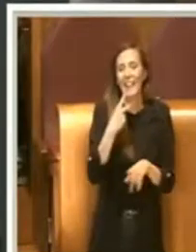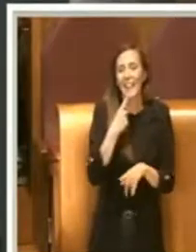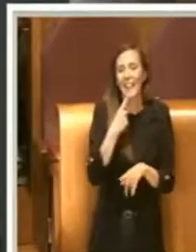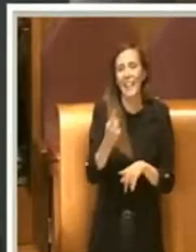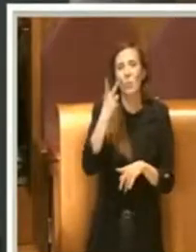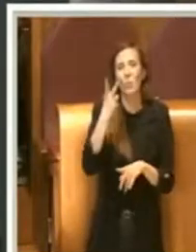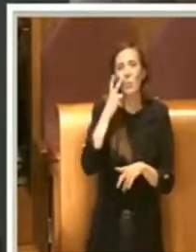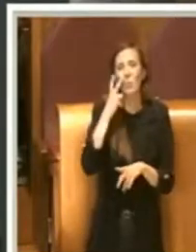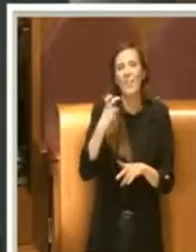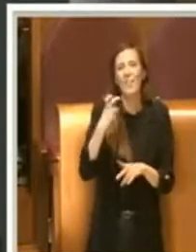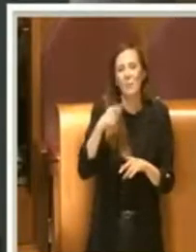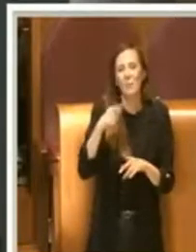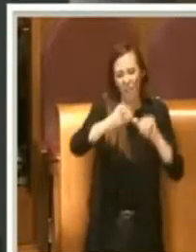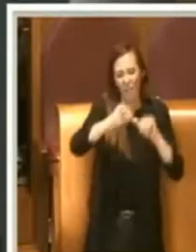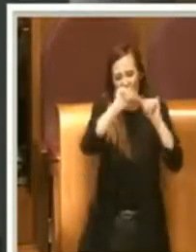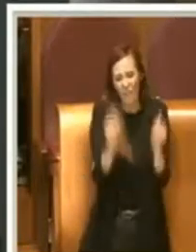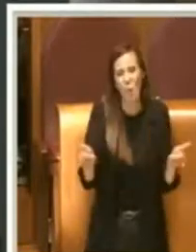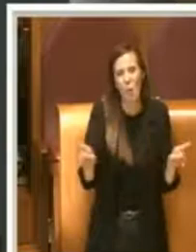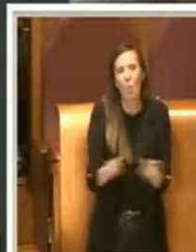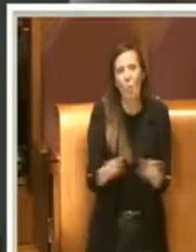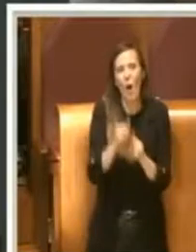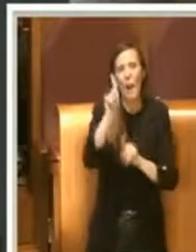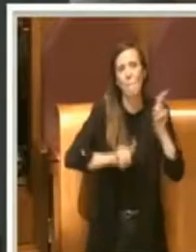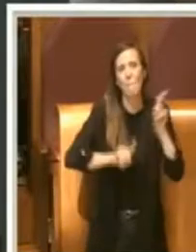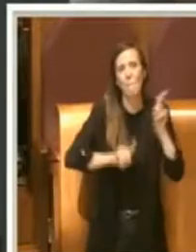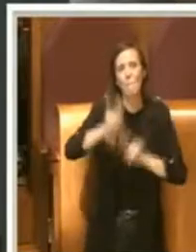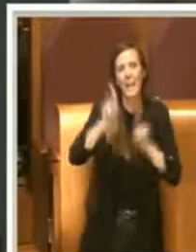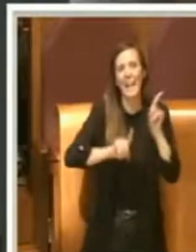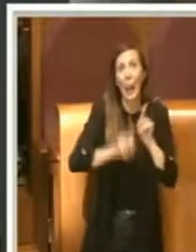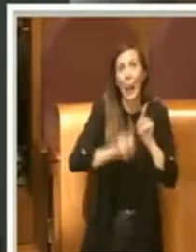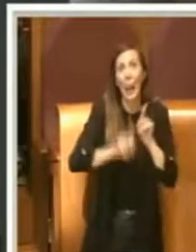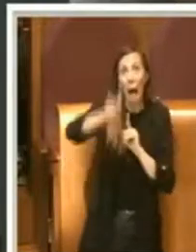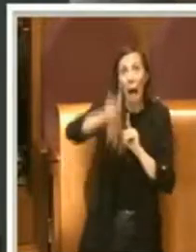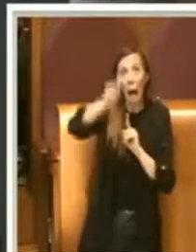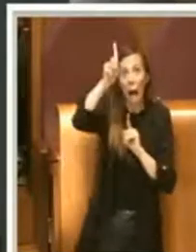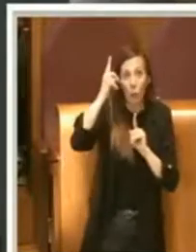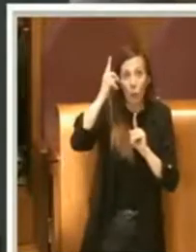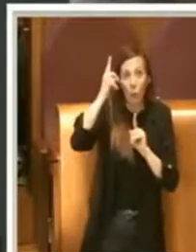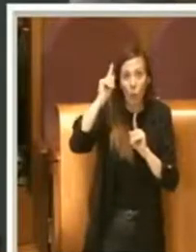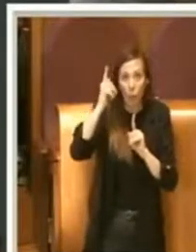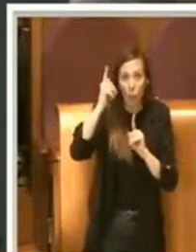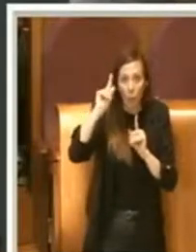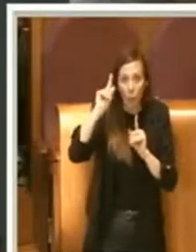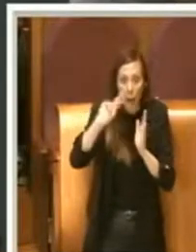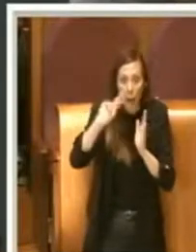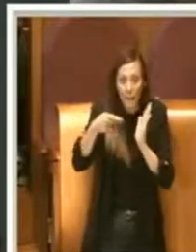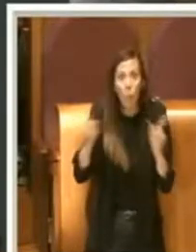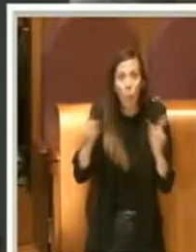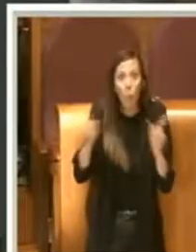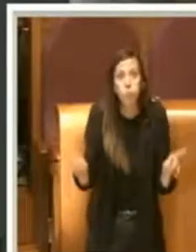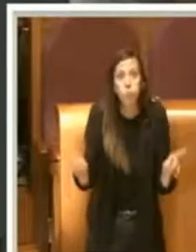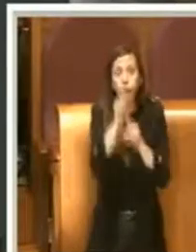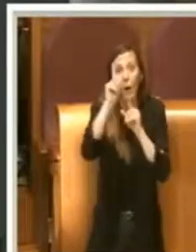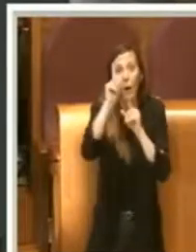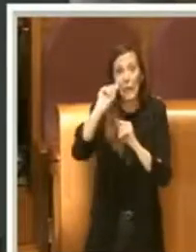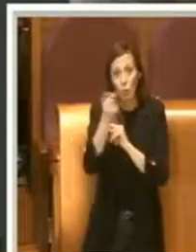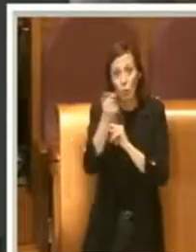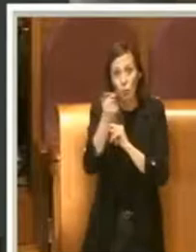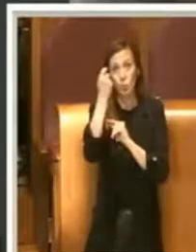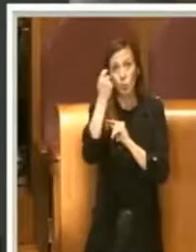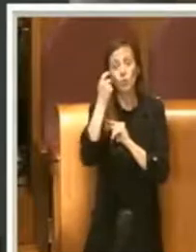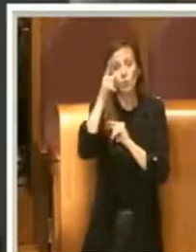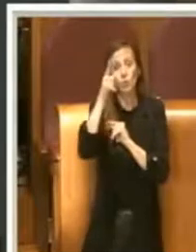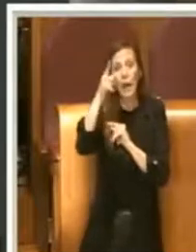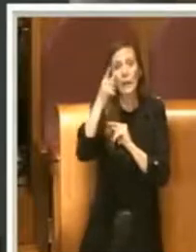analogo è stato votato a Milano, che sta avendo anche un discreto successo, ovvero Milano ha approvato qualche tempo fa una delibera simile alla nostra e ha